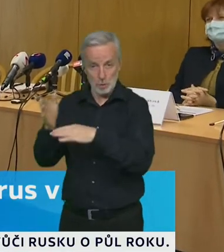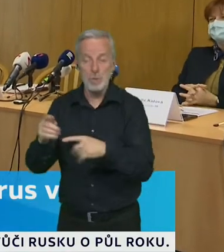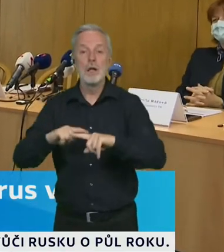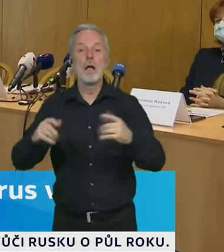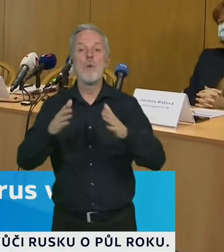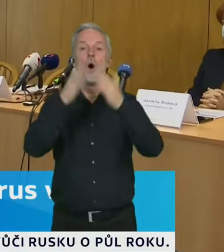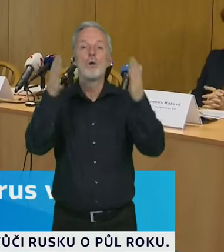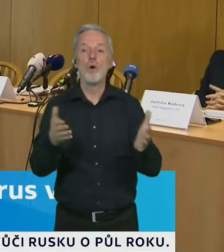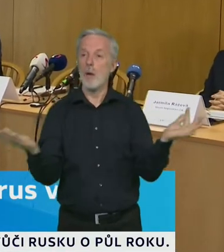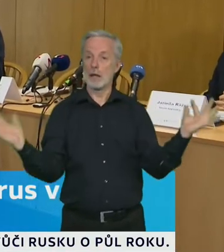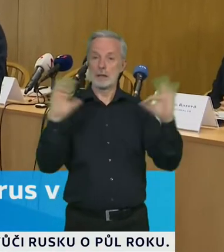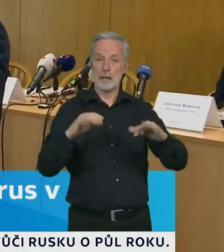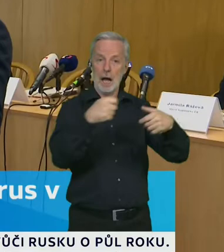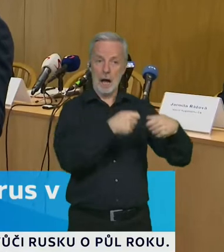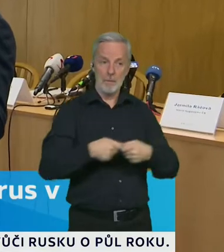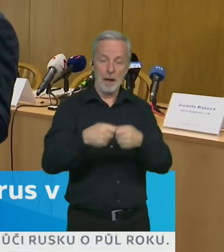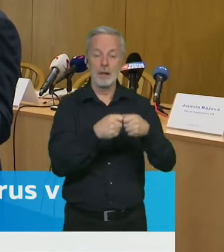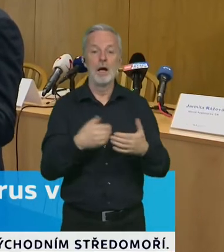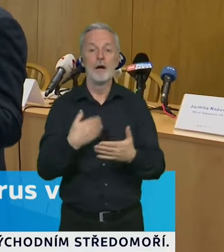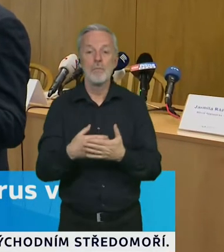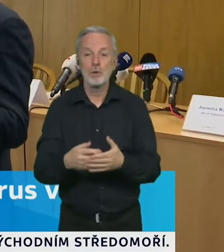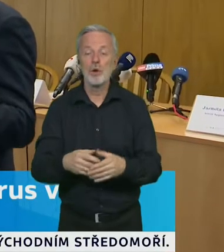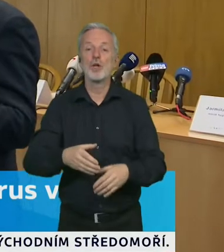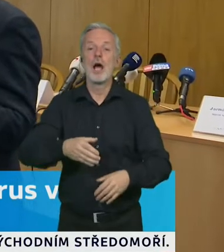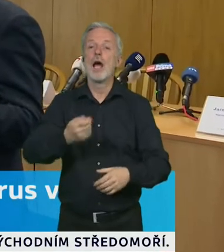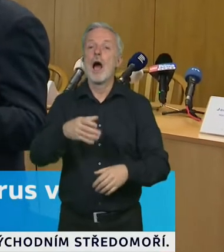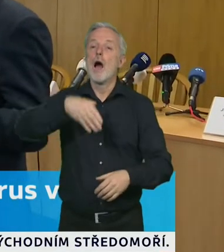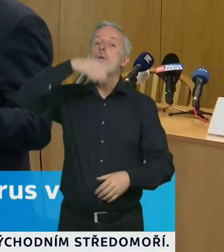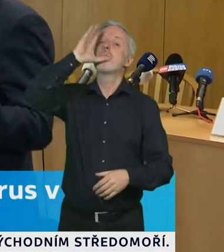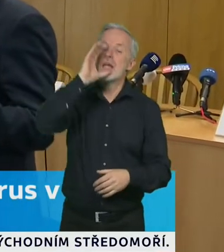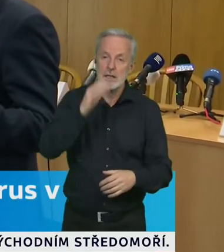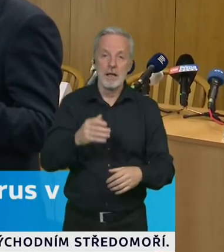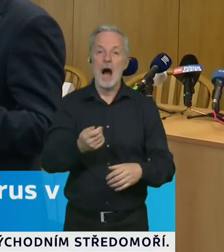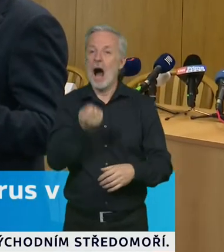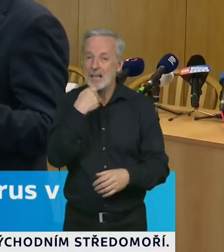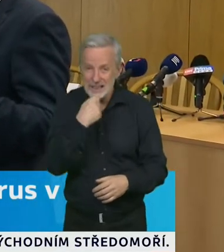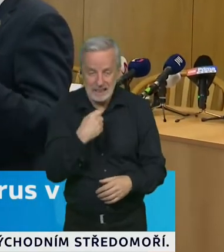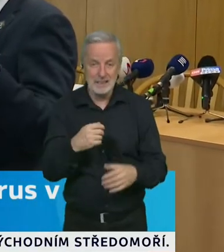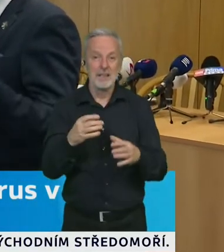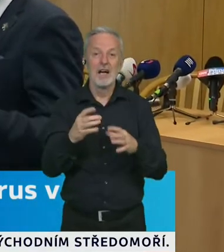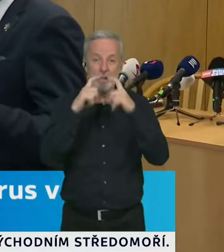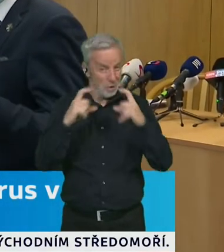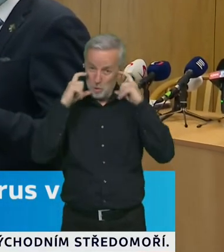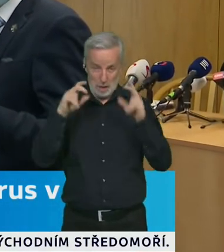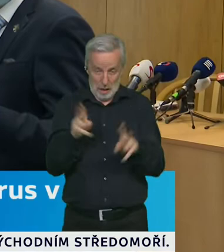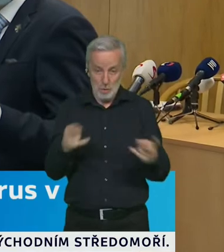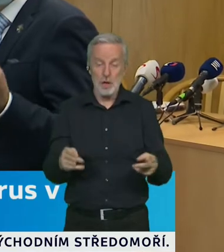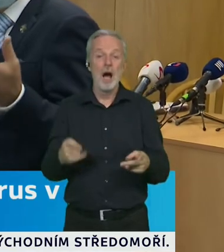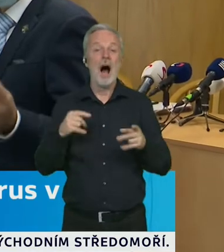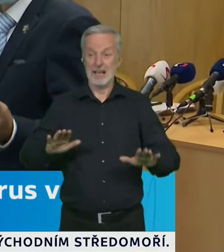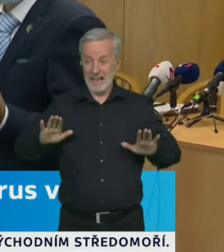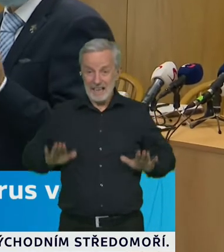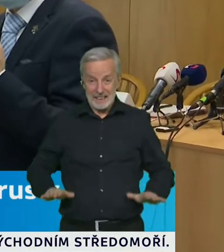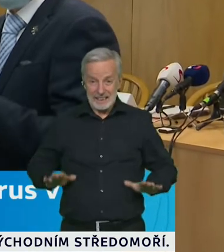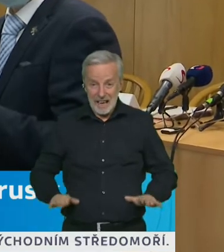jak si jíst a pít s rouškou nelze. A ve chvíli, kdy někde budete sedět několik hodin bez těchto omezení, což znovu